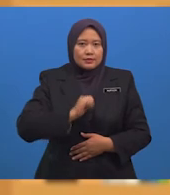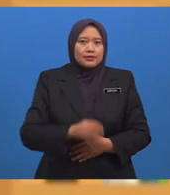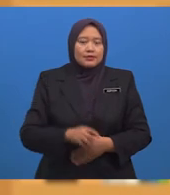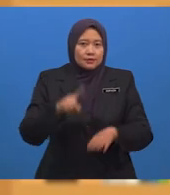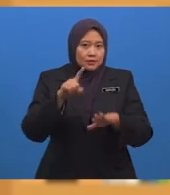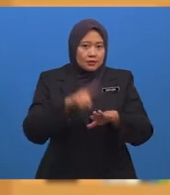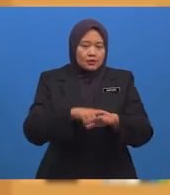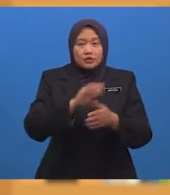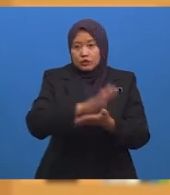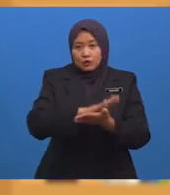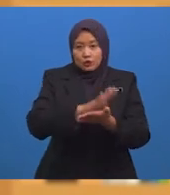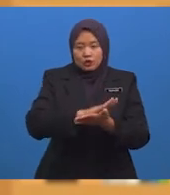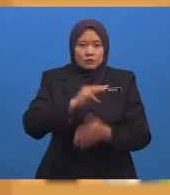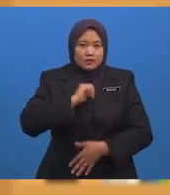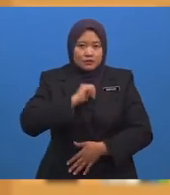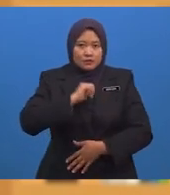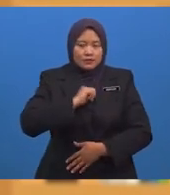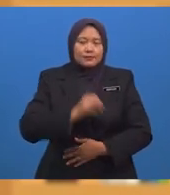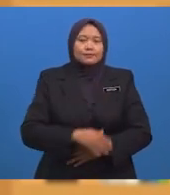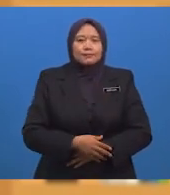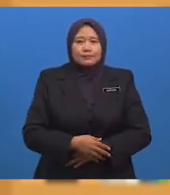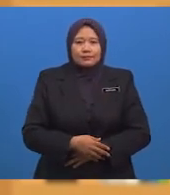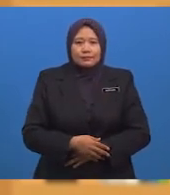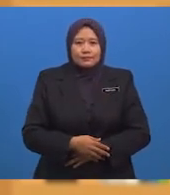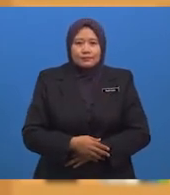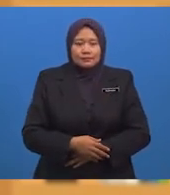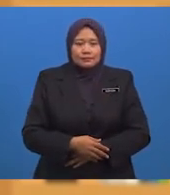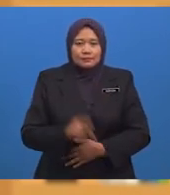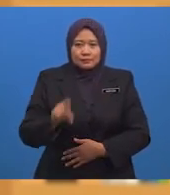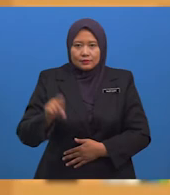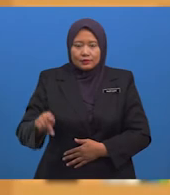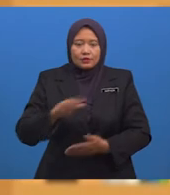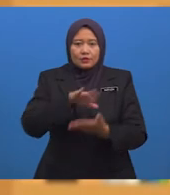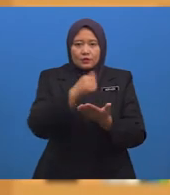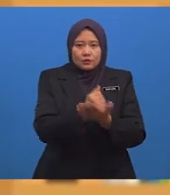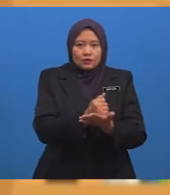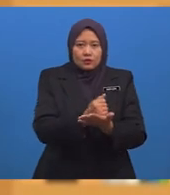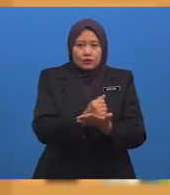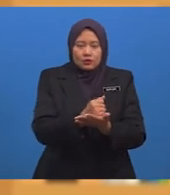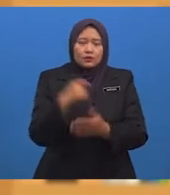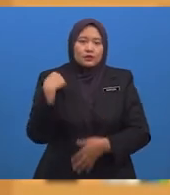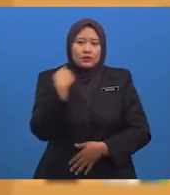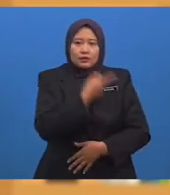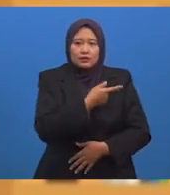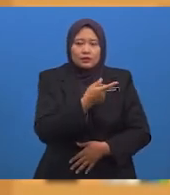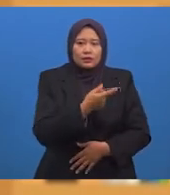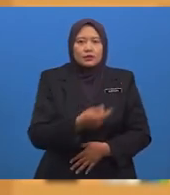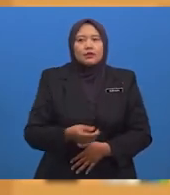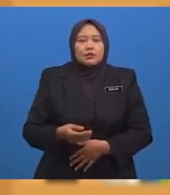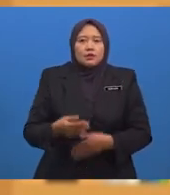Para Pelajar Yang Dihormati Sekarang Kita Telah Pun Berada Di Penghujung Rancangan